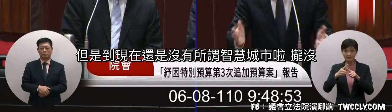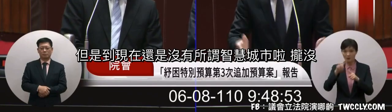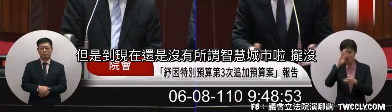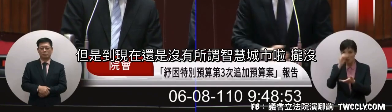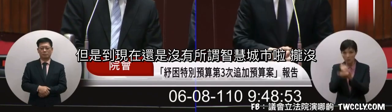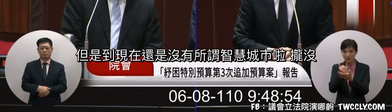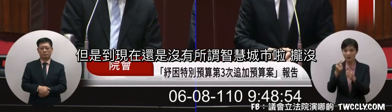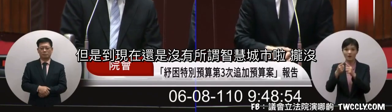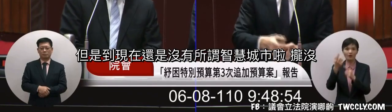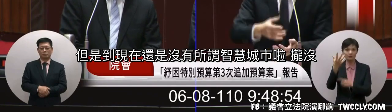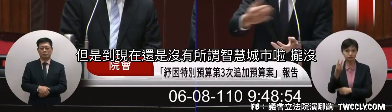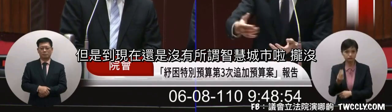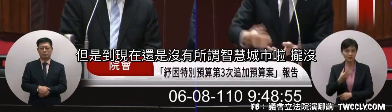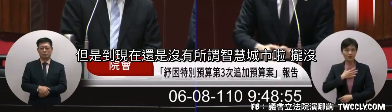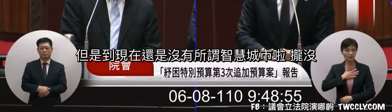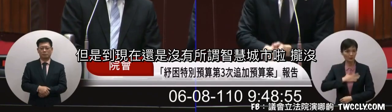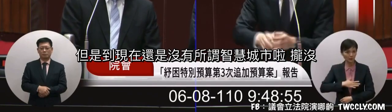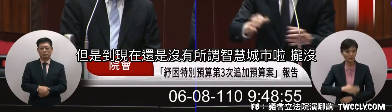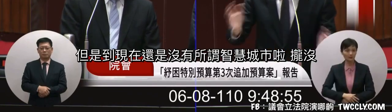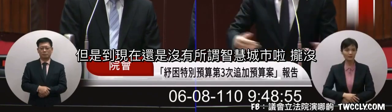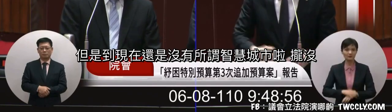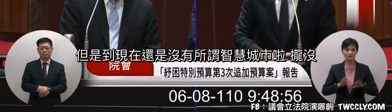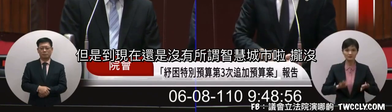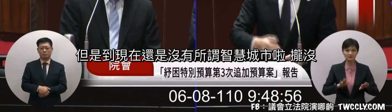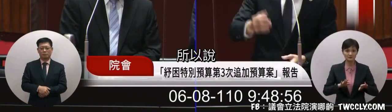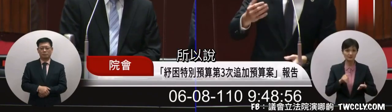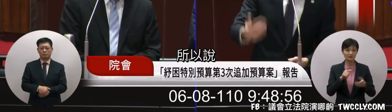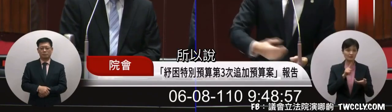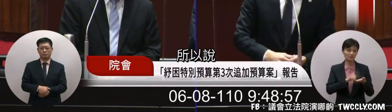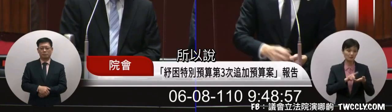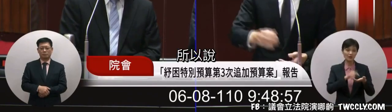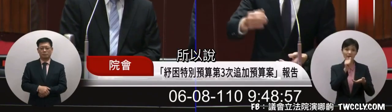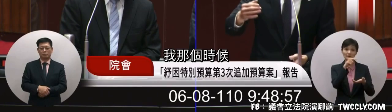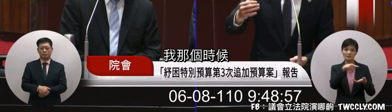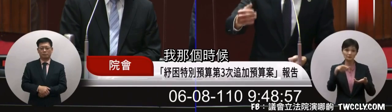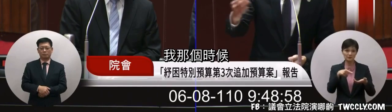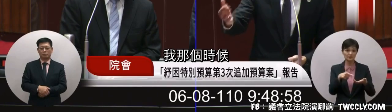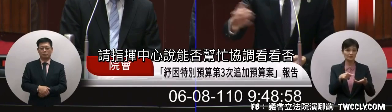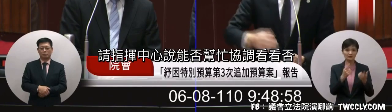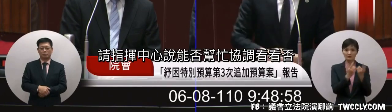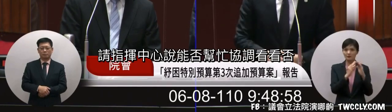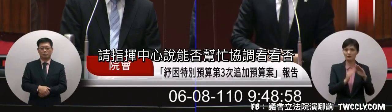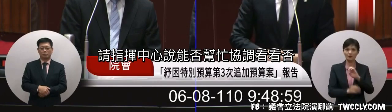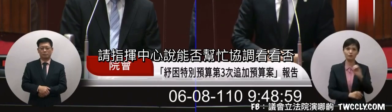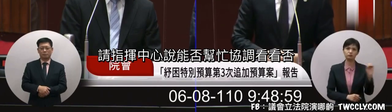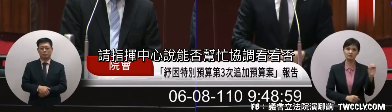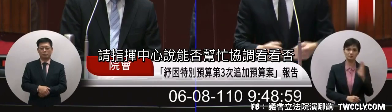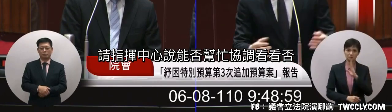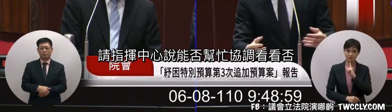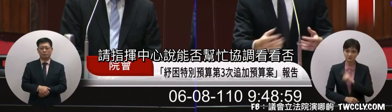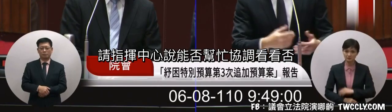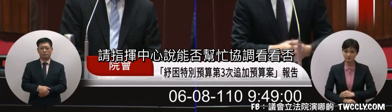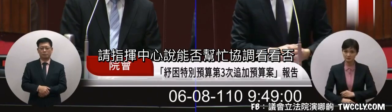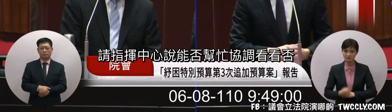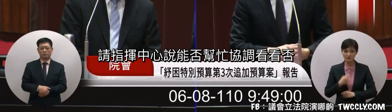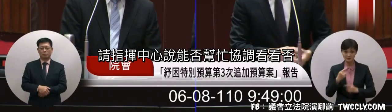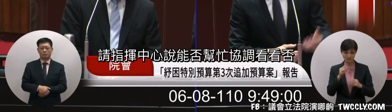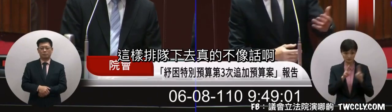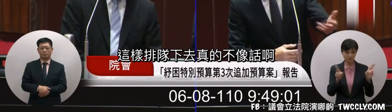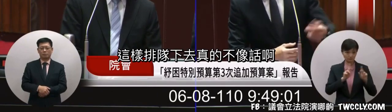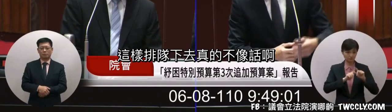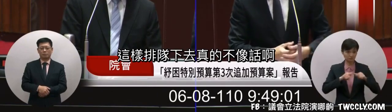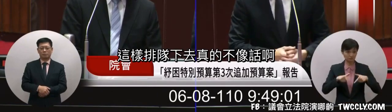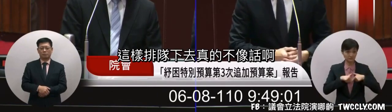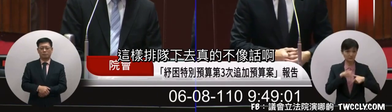漏長但是到現在是沒有這個所謂智慧程式都沒有所以說我那個時候請這個政府中心說可以到協調我們